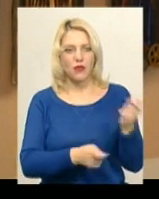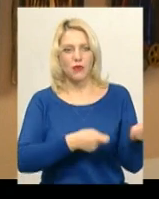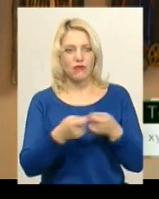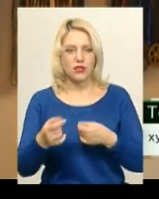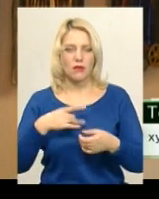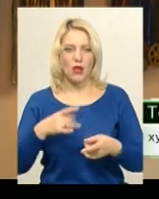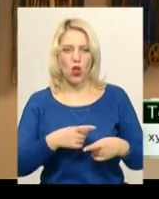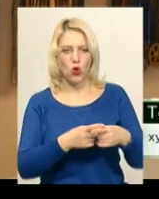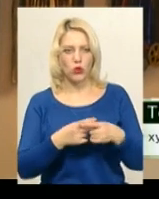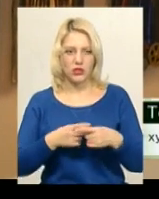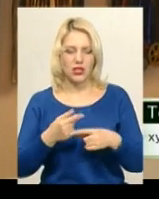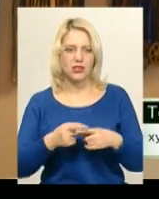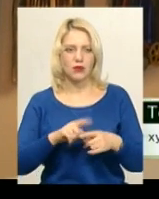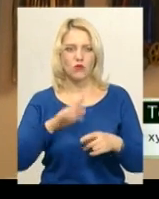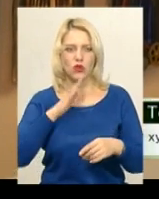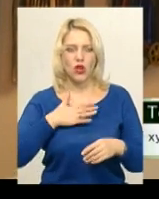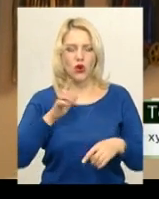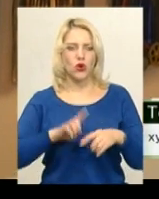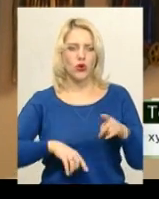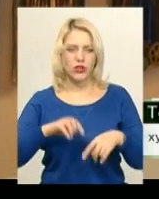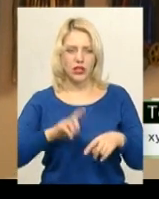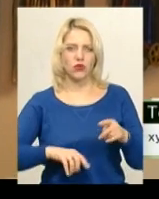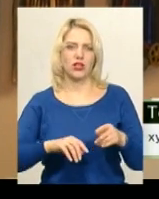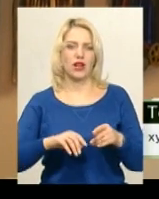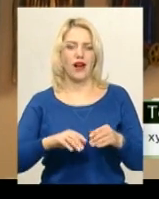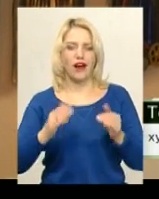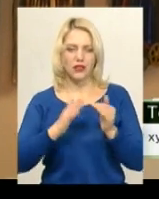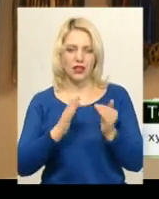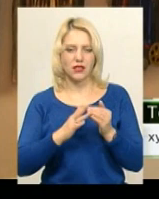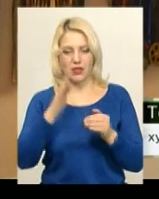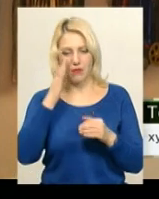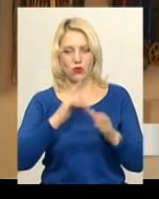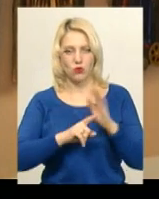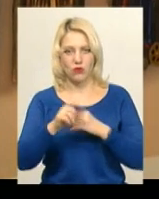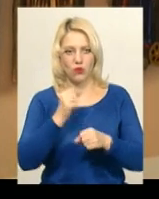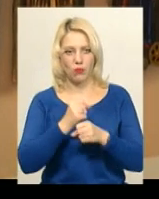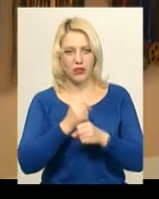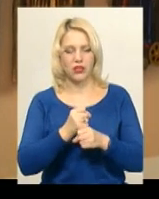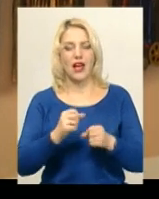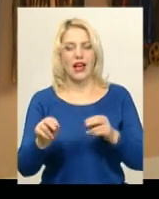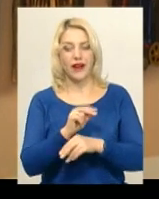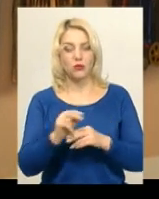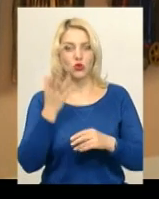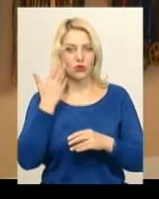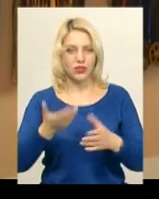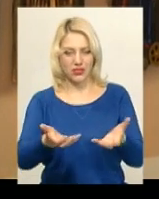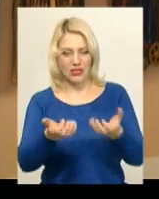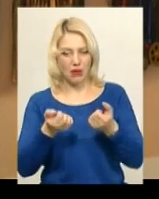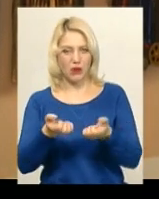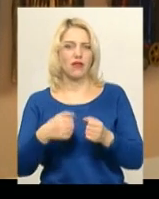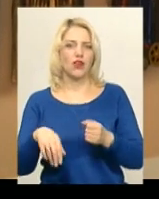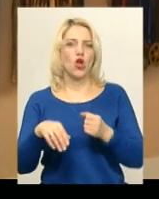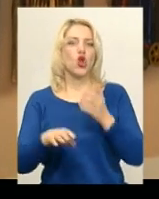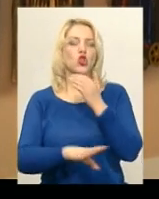моєї родинної хати. Брат почав робити ремонт, і коли він зняв ці дошки, я поняла, що